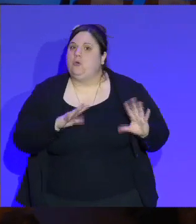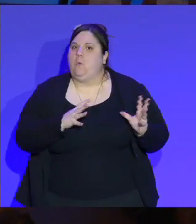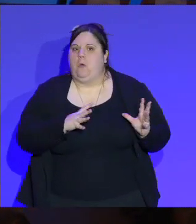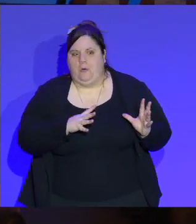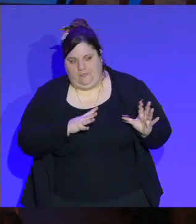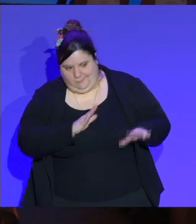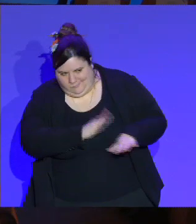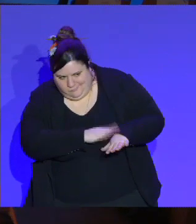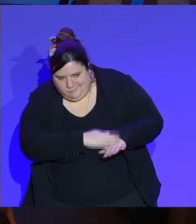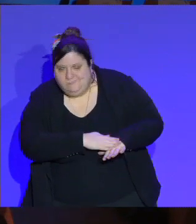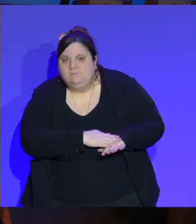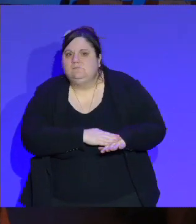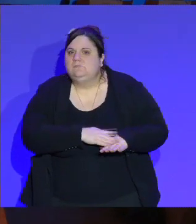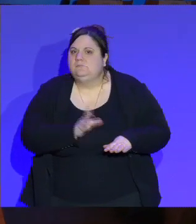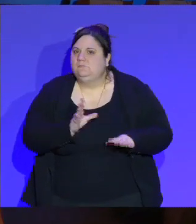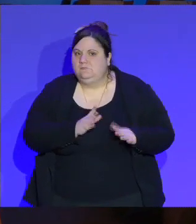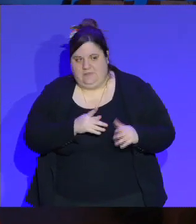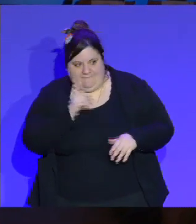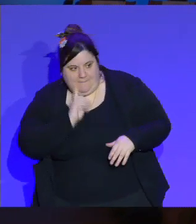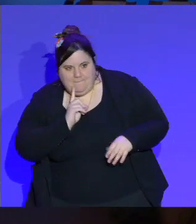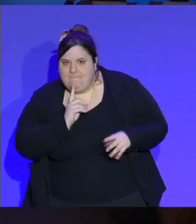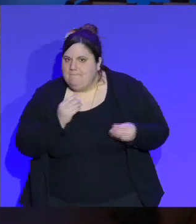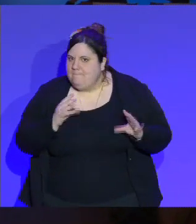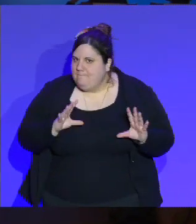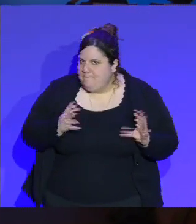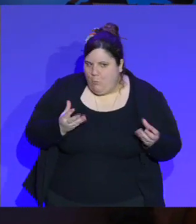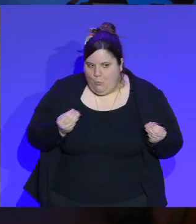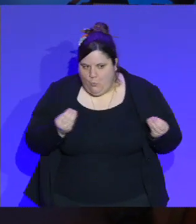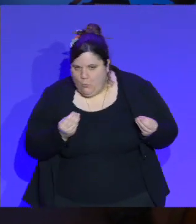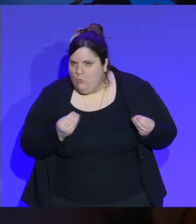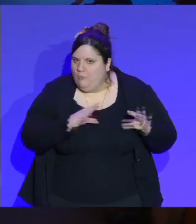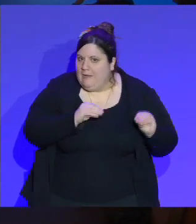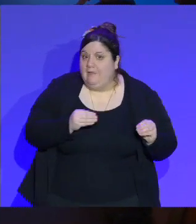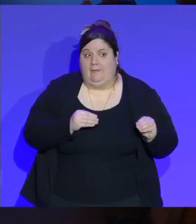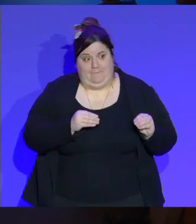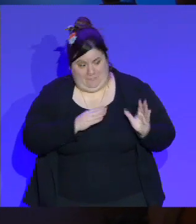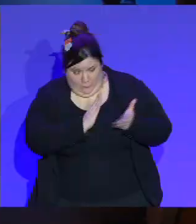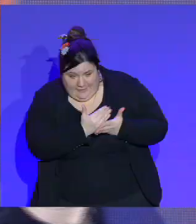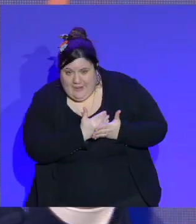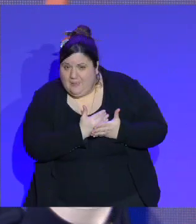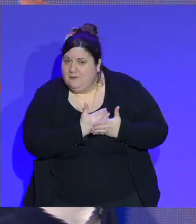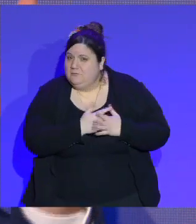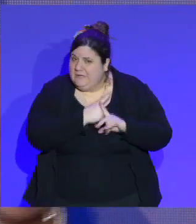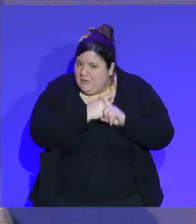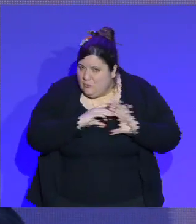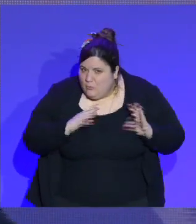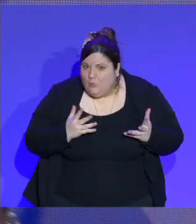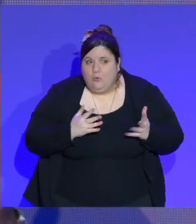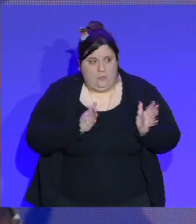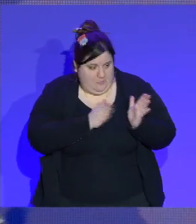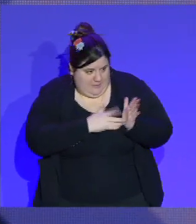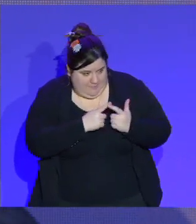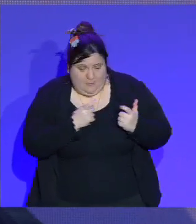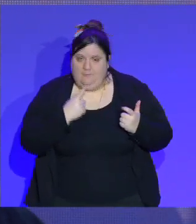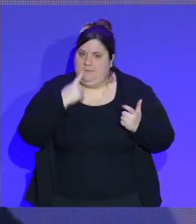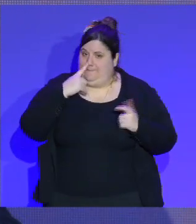rattrapage des salaires, mais je pense qu'en termes d'indemnité de primes dans les grandes compétitions sportives, il n pas de